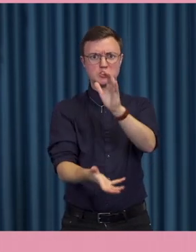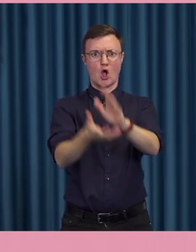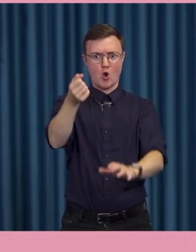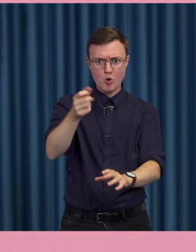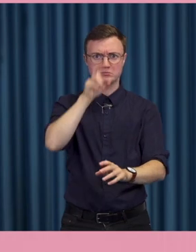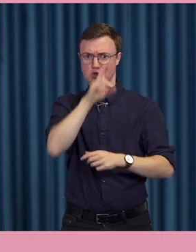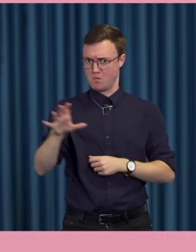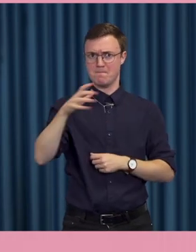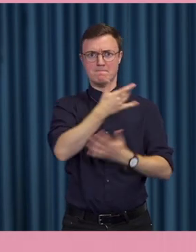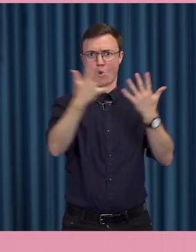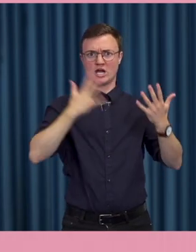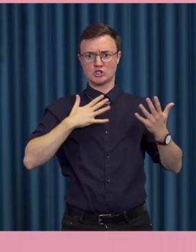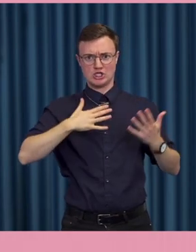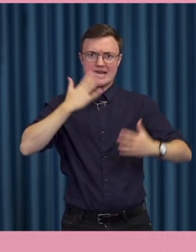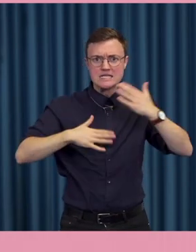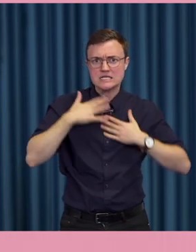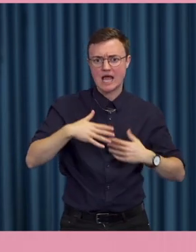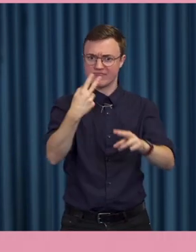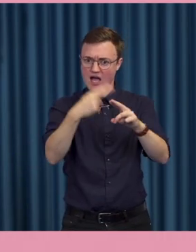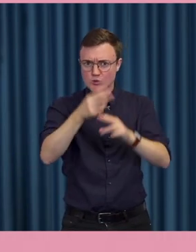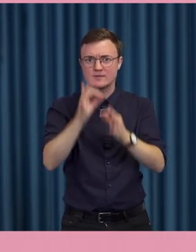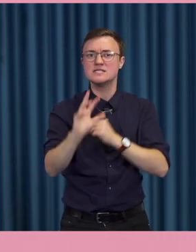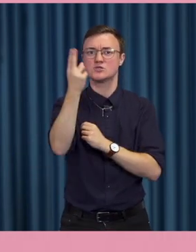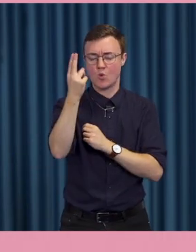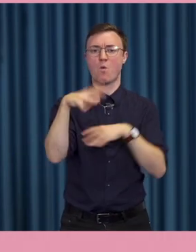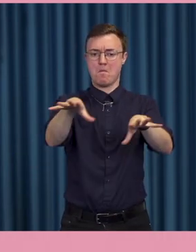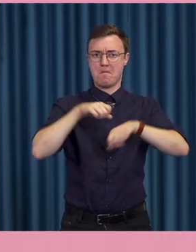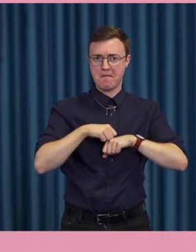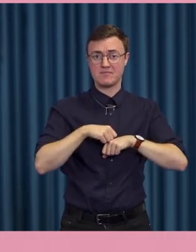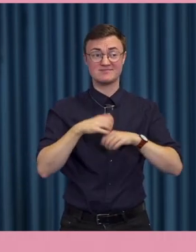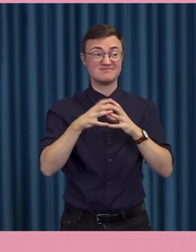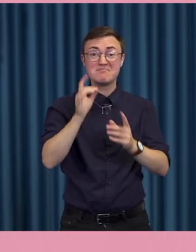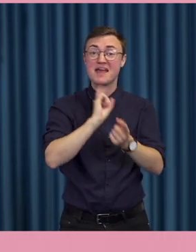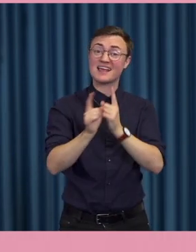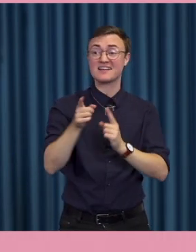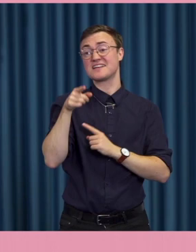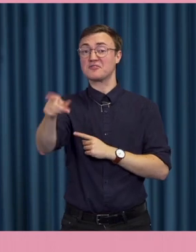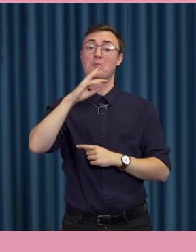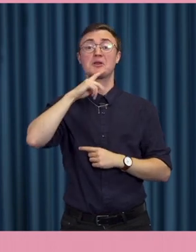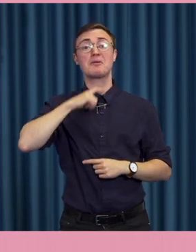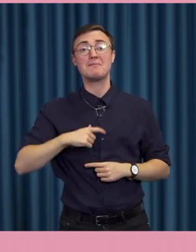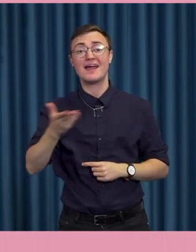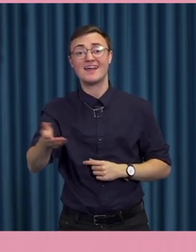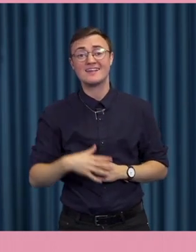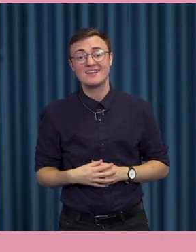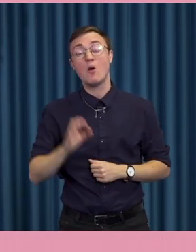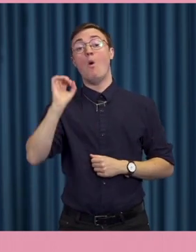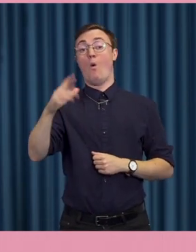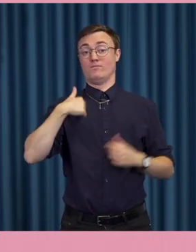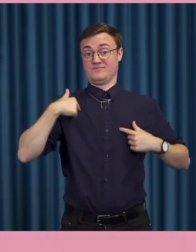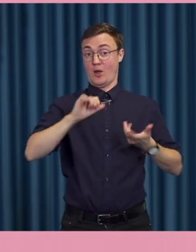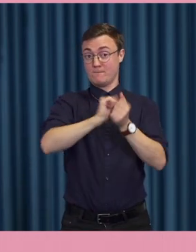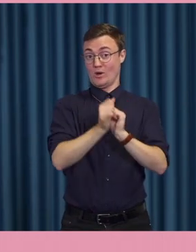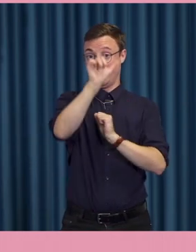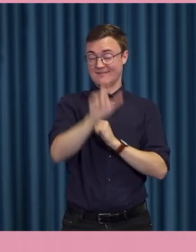högaktuellt. Det här är intressant nu. Så kanske jag i själva verket har blivit vilseledd. Om jag är politiker så är jag